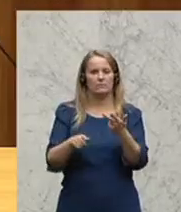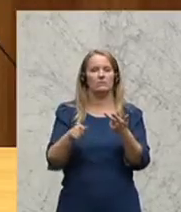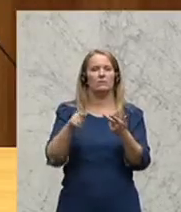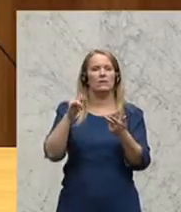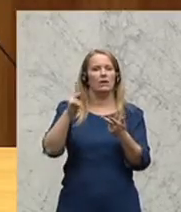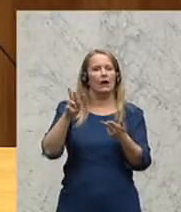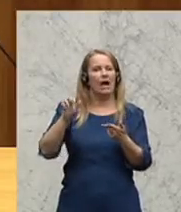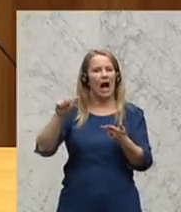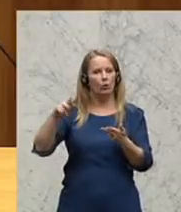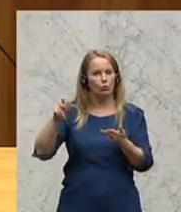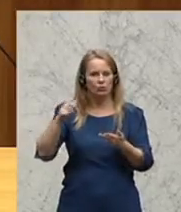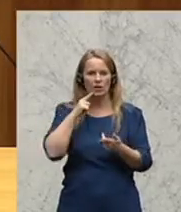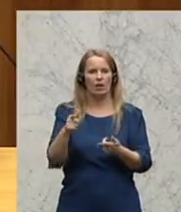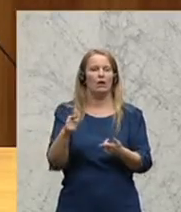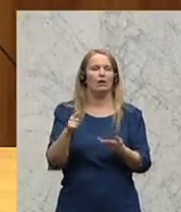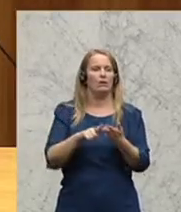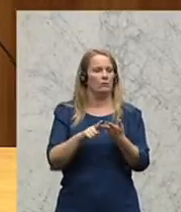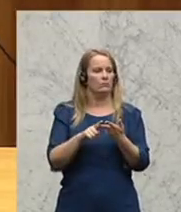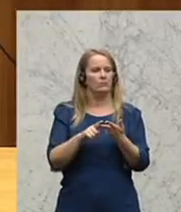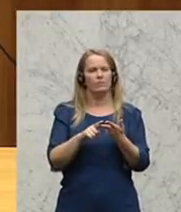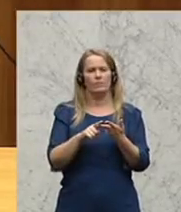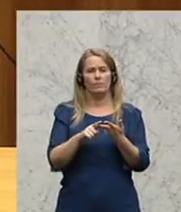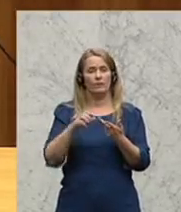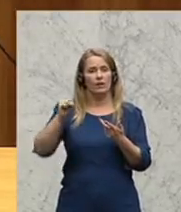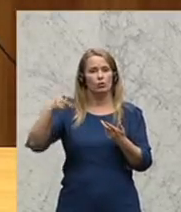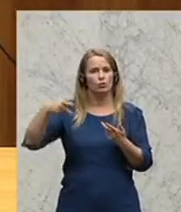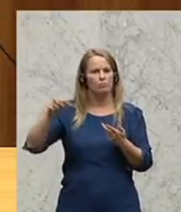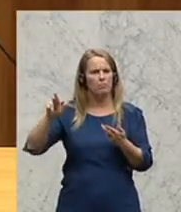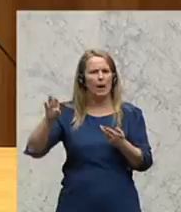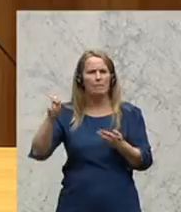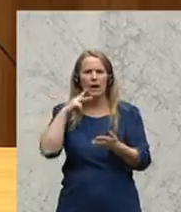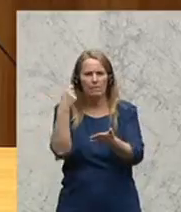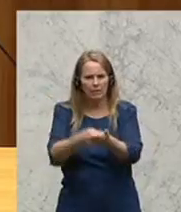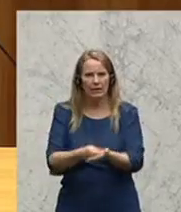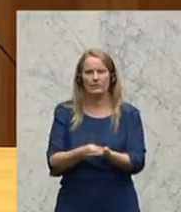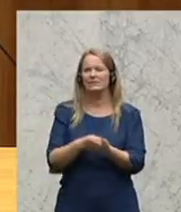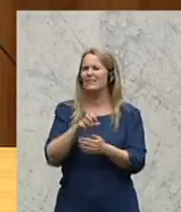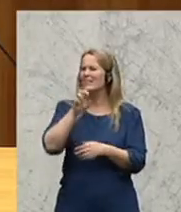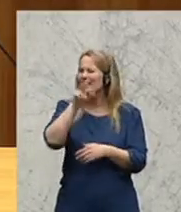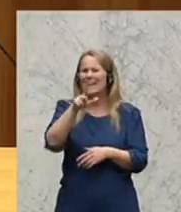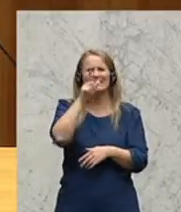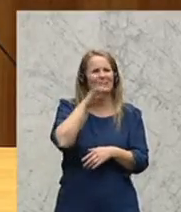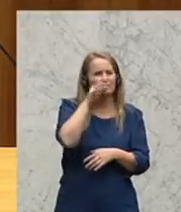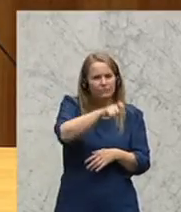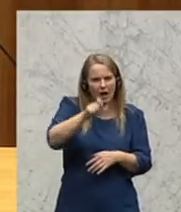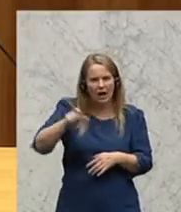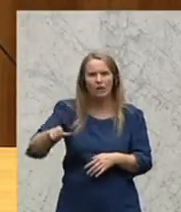Ilma Rakuza Manisch-Sperberpreis, 13 Frauen bekamen